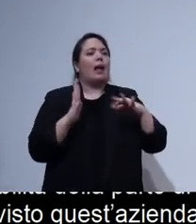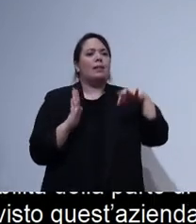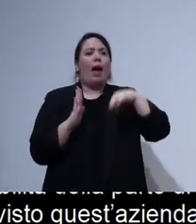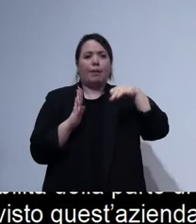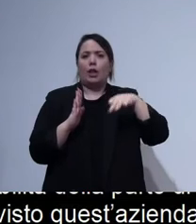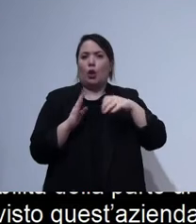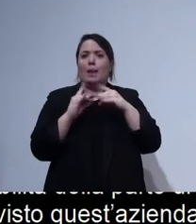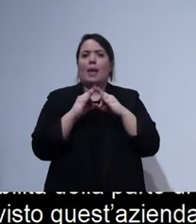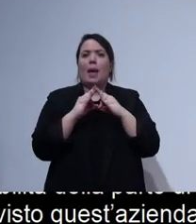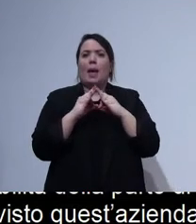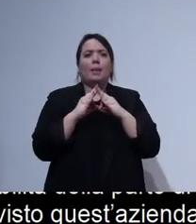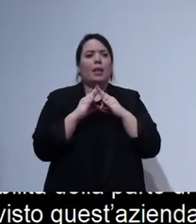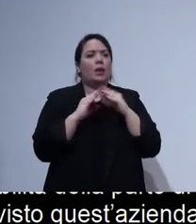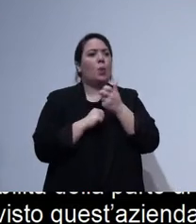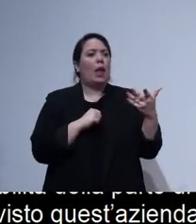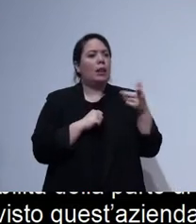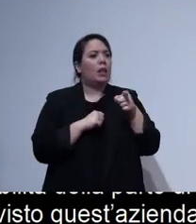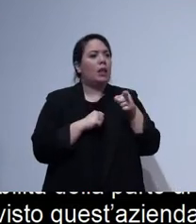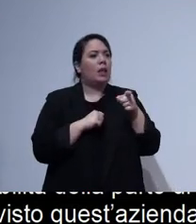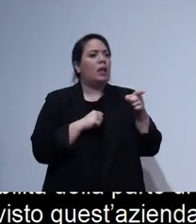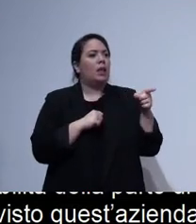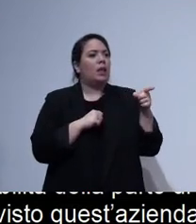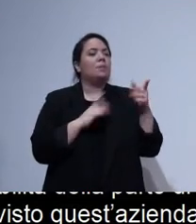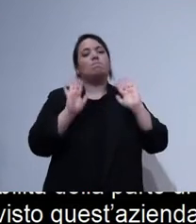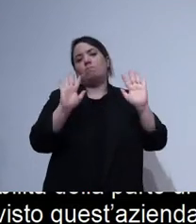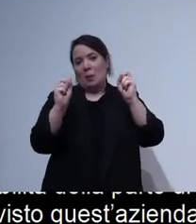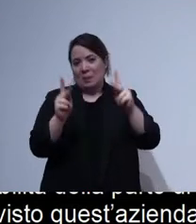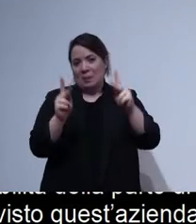Questo è il livello pro, va bene, ci arriveremo. Ok.